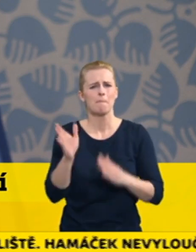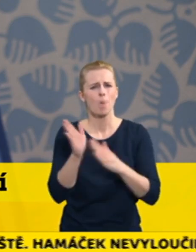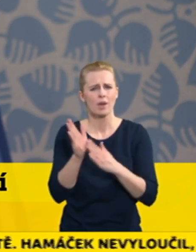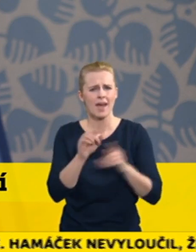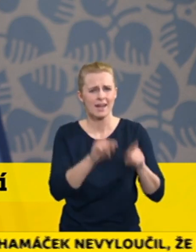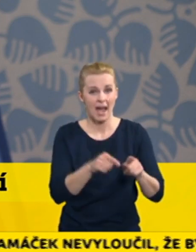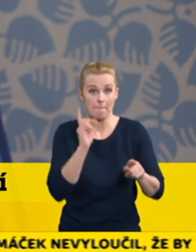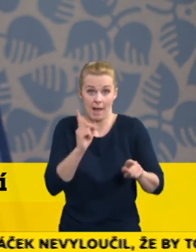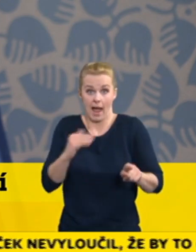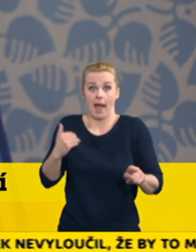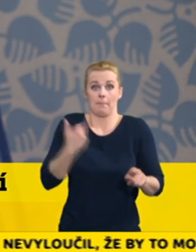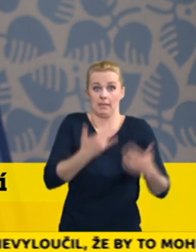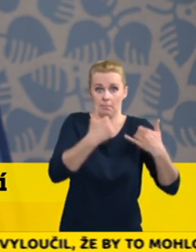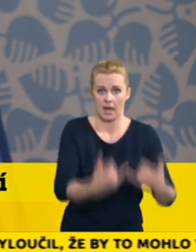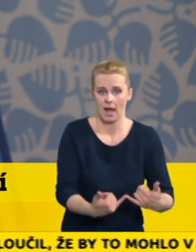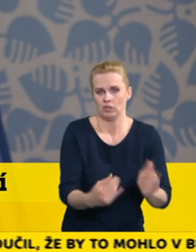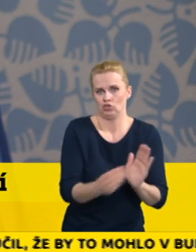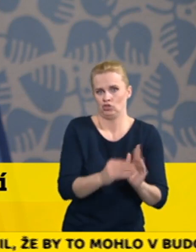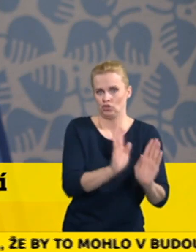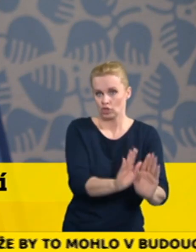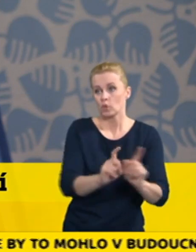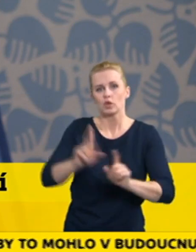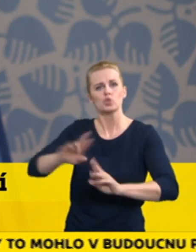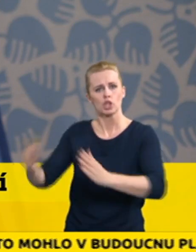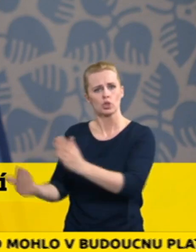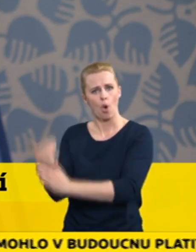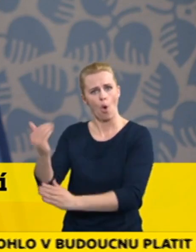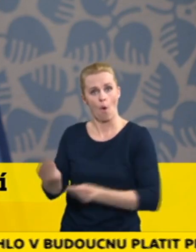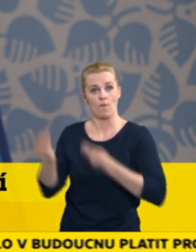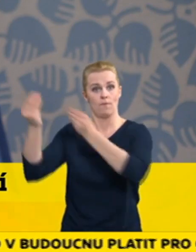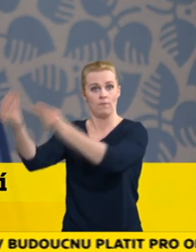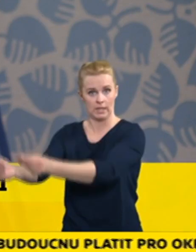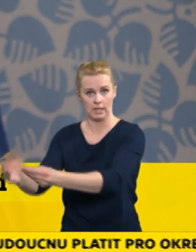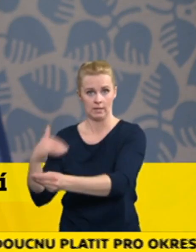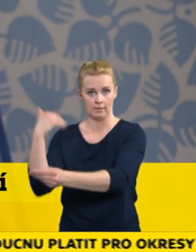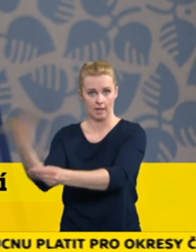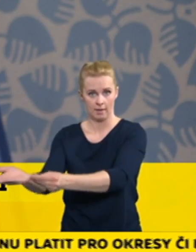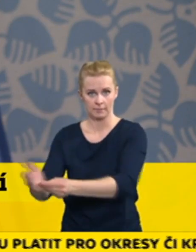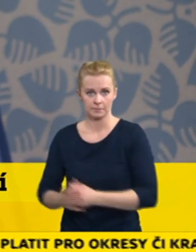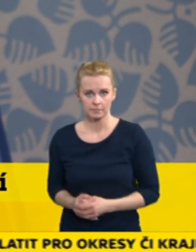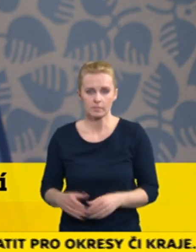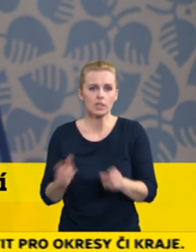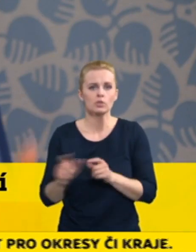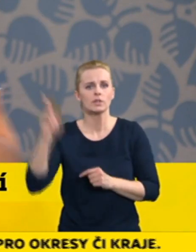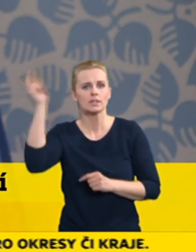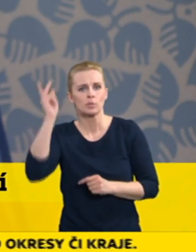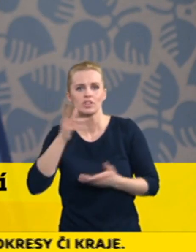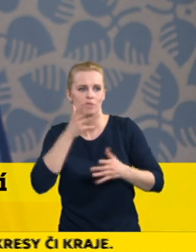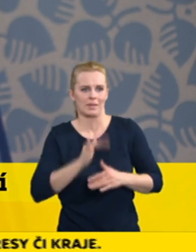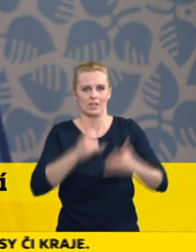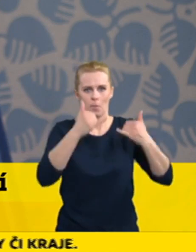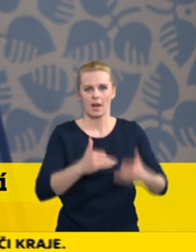dá použít pro nové očkované, ale pochopitelně se nedá druhá dávka od Moderny použít po první dávce od Pfizeru, budou